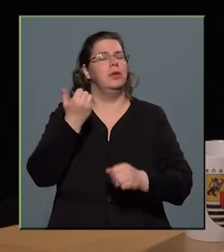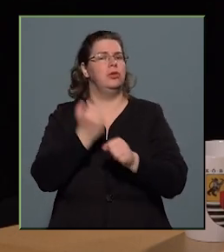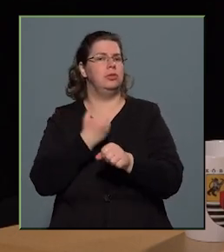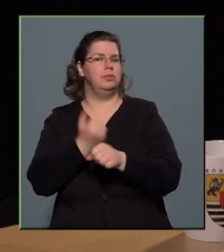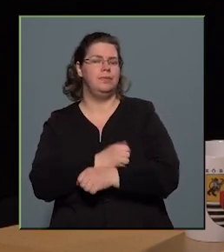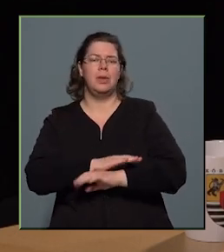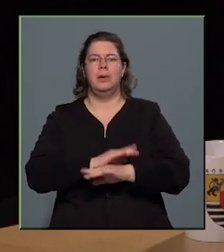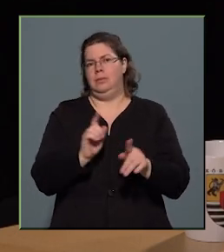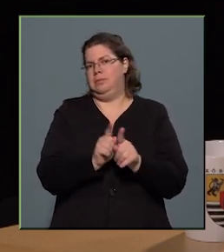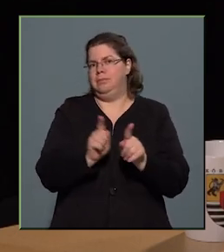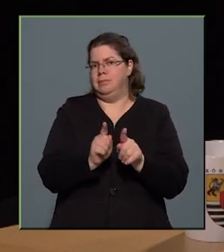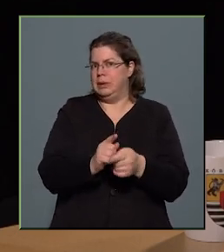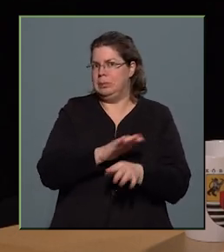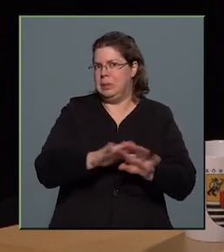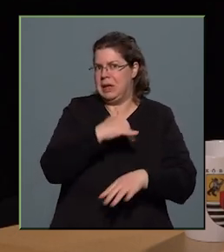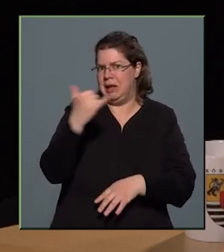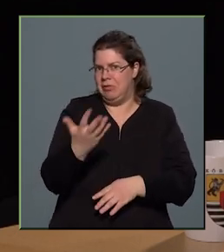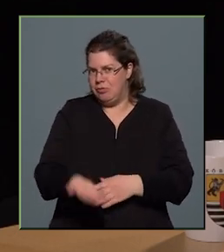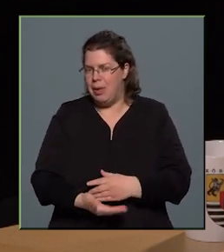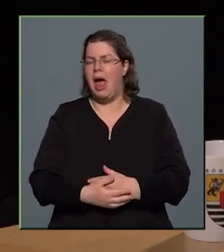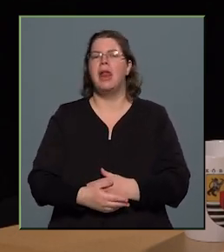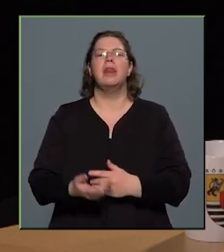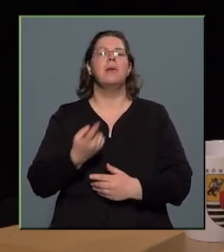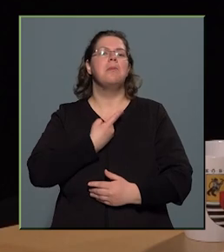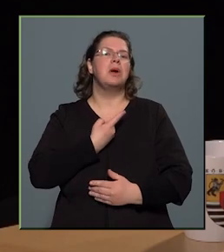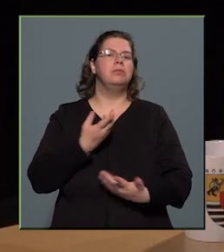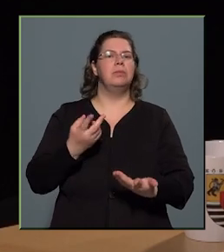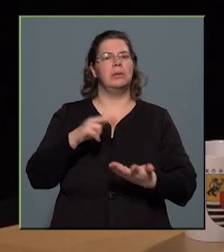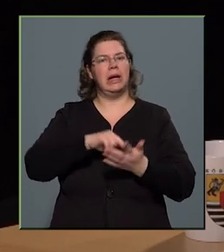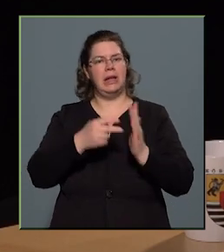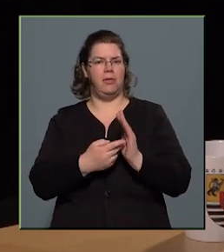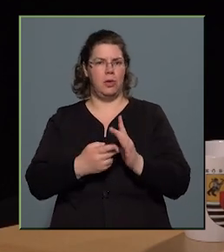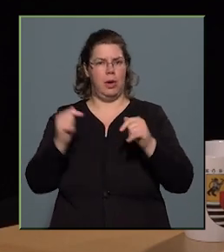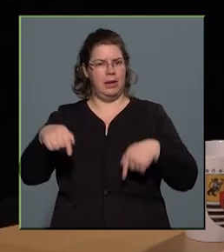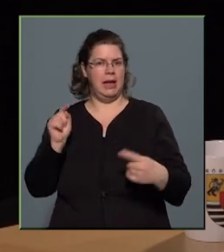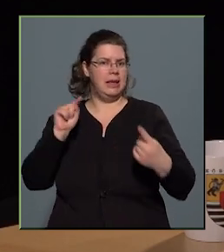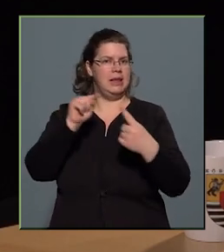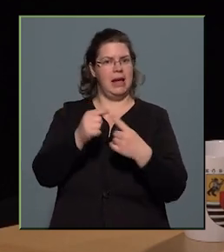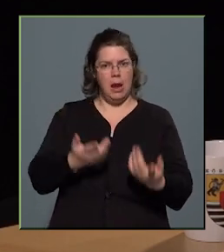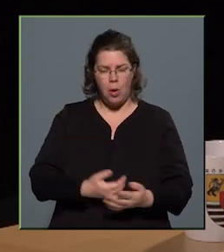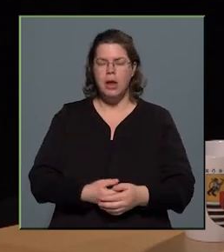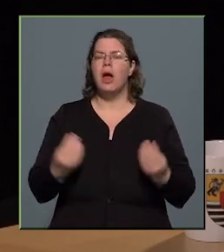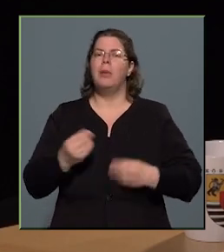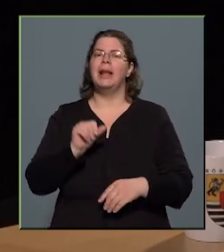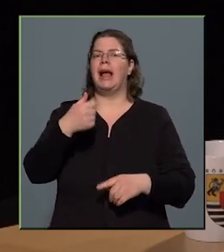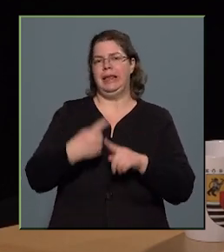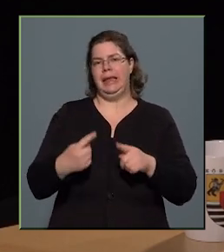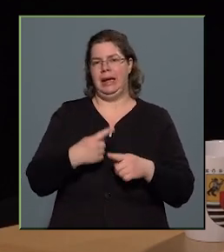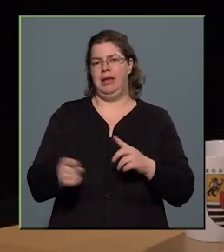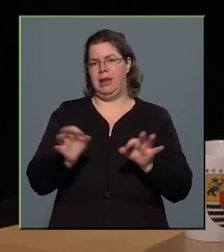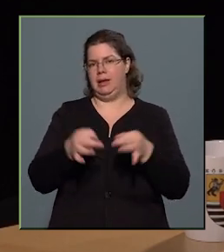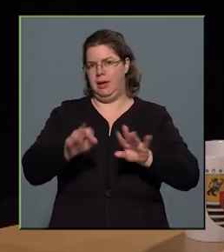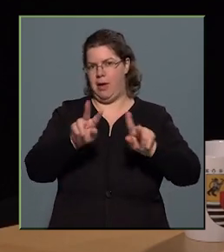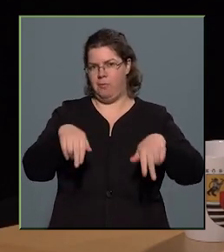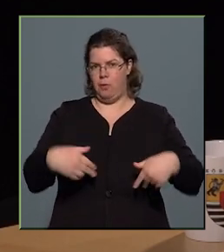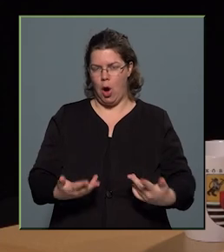eddig minden évben, és megterveztük magunkat az idei célokat, amelyeknek egy részét nyilvánvalóan